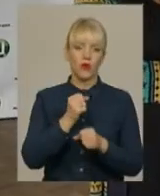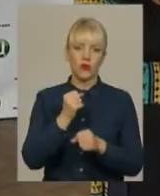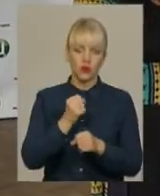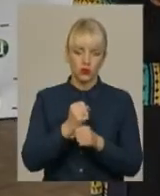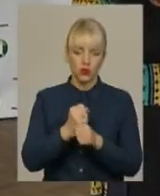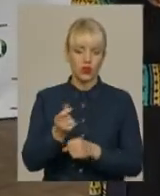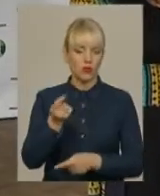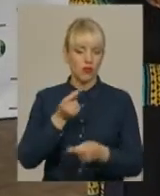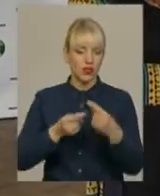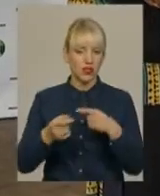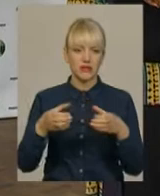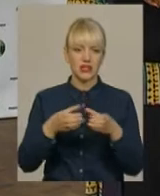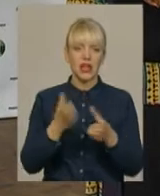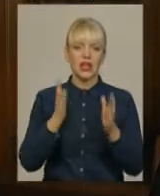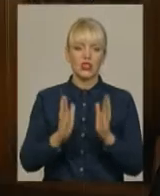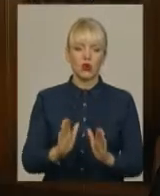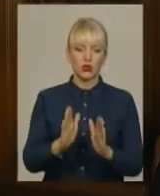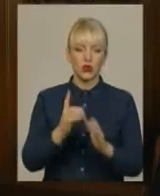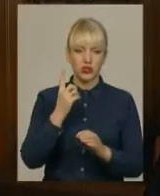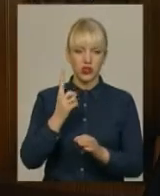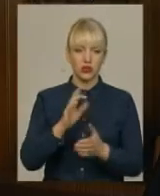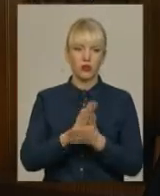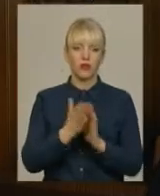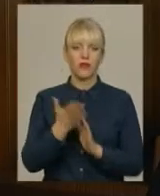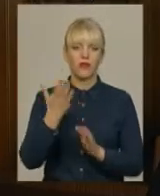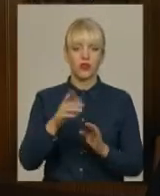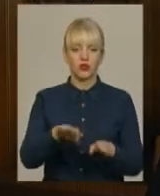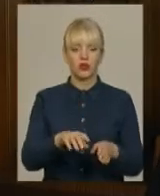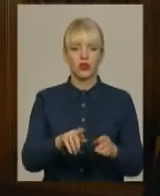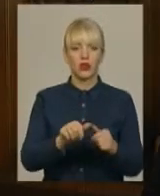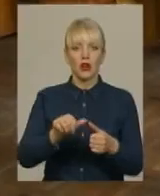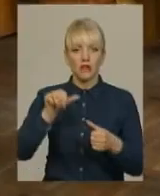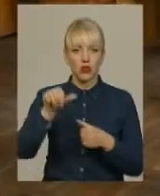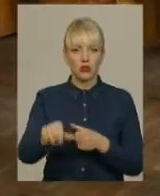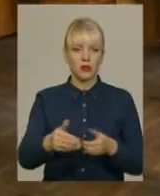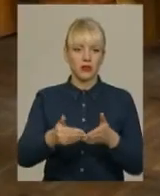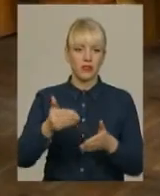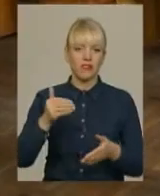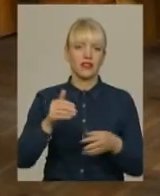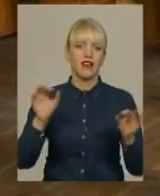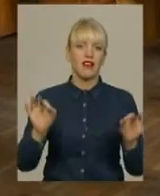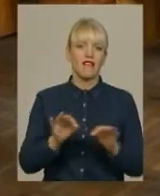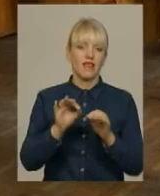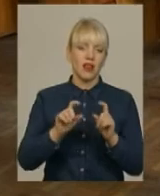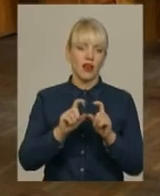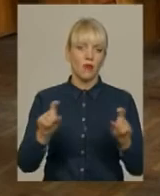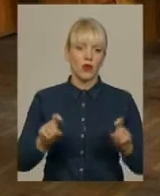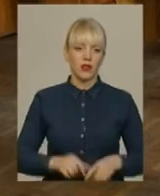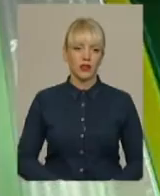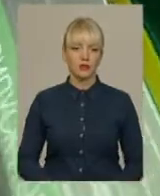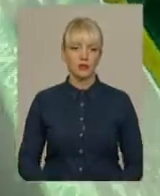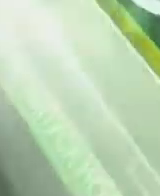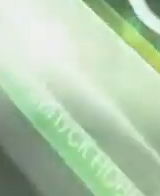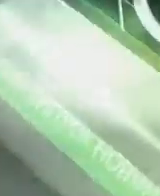лише за однієї умови, коли його виведуть зі структури обласної філармонії. Вікторія Паламар, Олександр Горішевський. Новини Поділля. Центр.